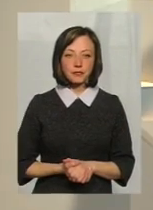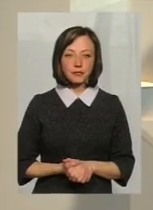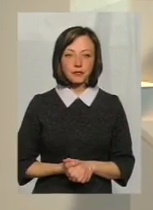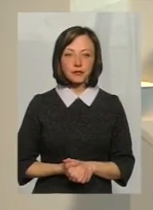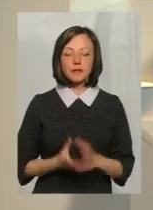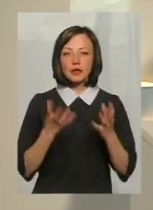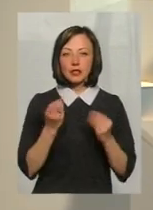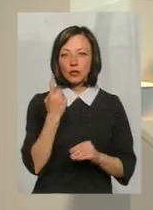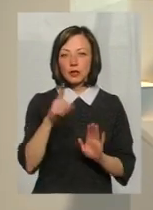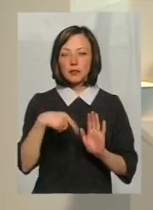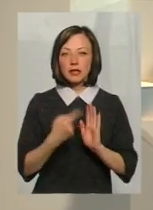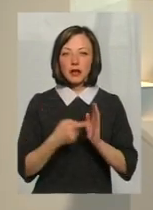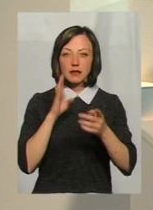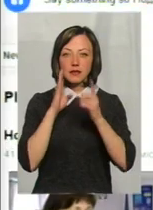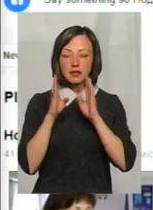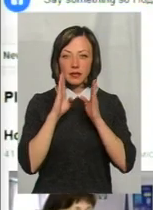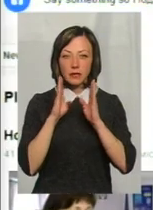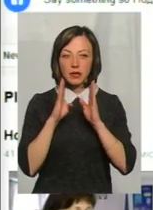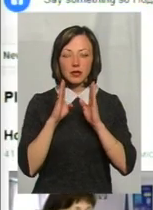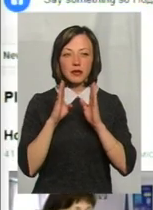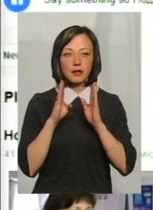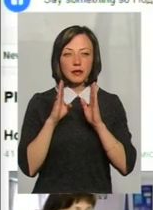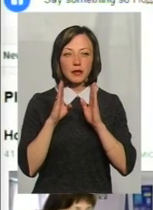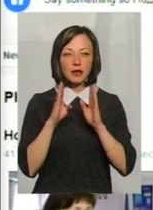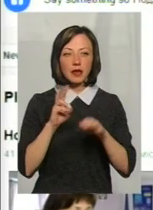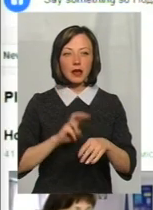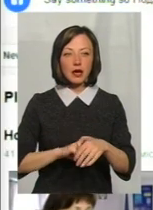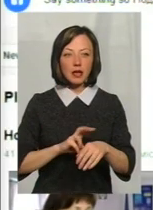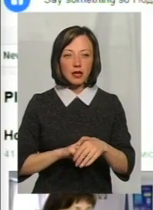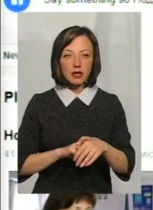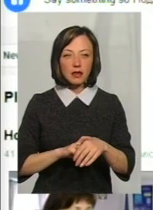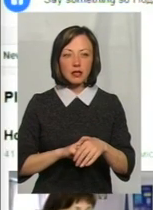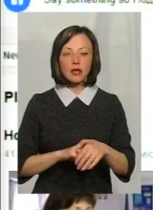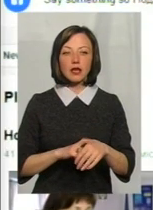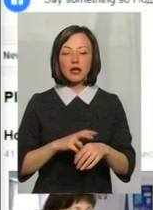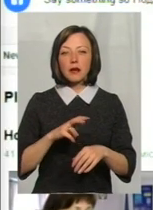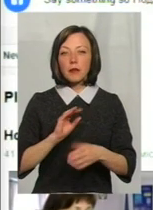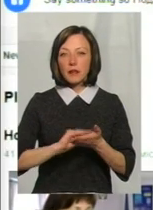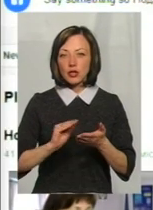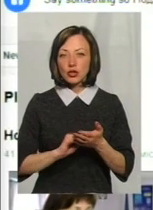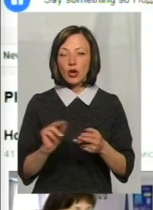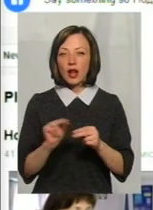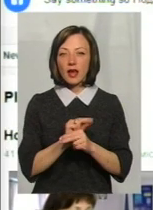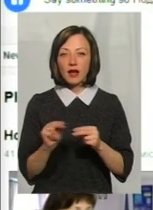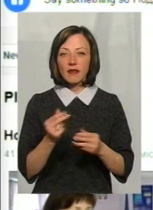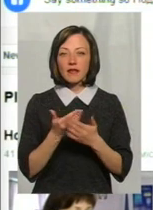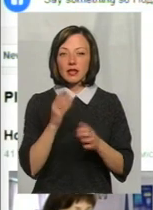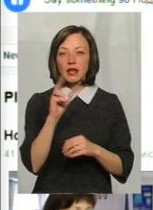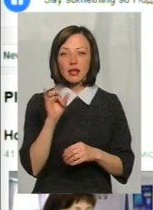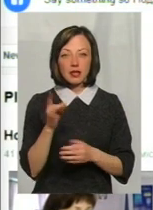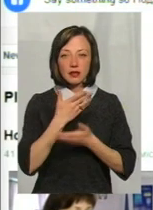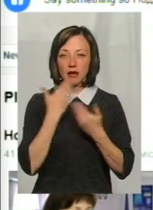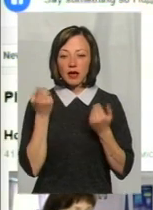питання із Фейсбук. Пані Ольга запитує, лікарі пишуть, що ліків від кору не існує. Навіщо тоді хворих кладуть у